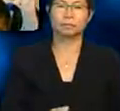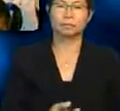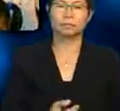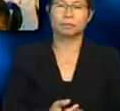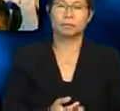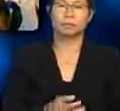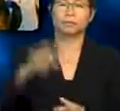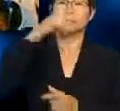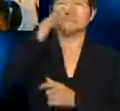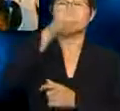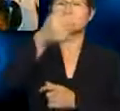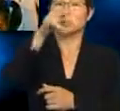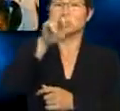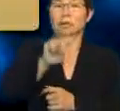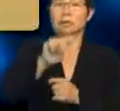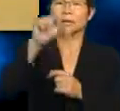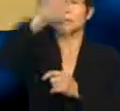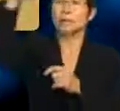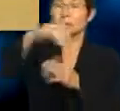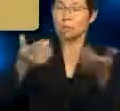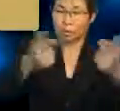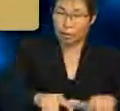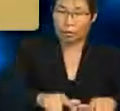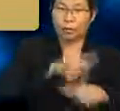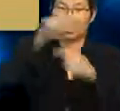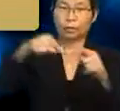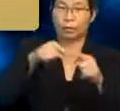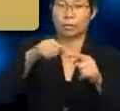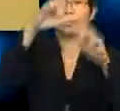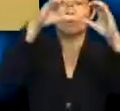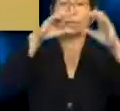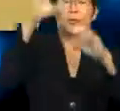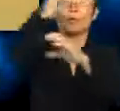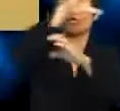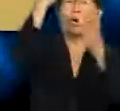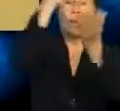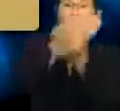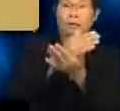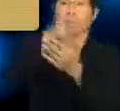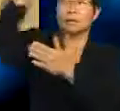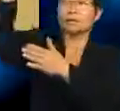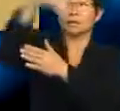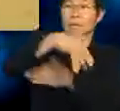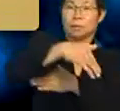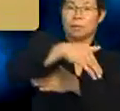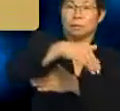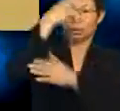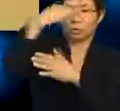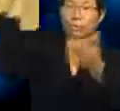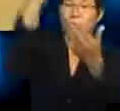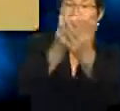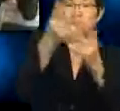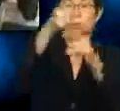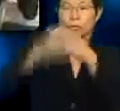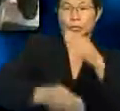Gerhana matahari berlaku apabila bulan menghalang cahaya matahari untuk sampai